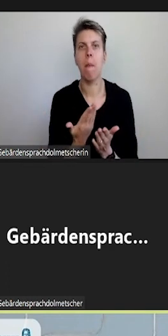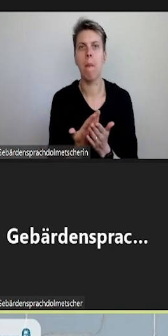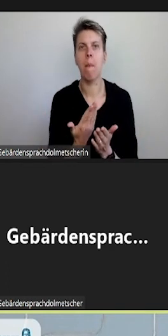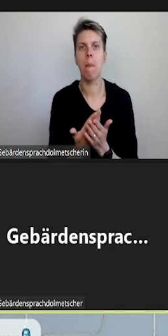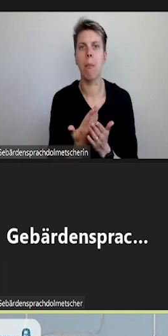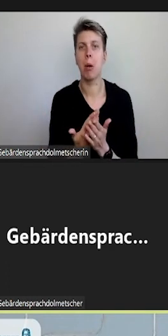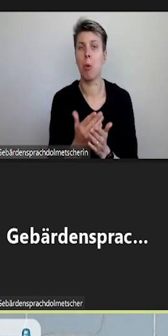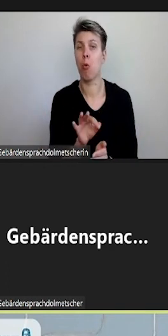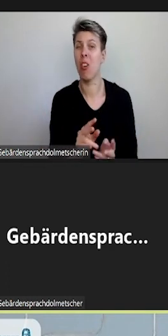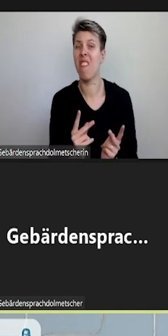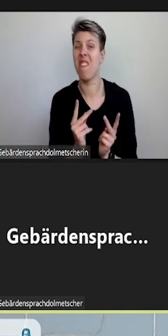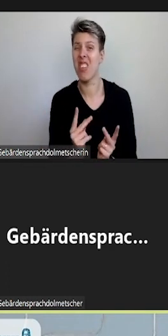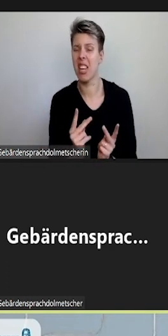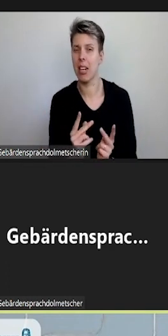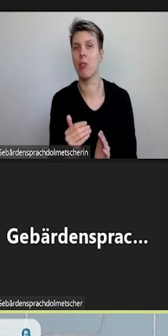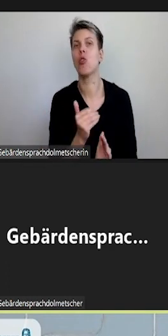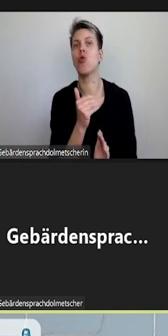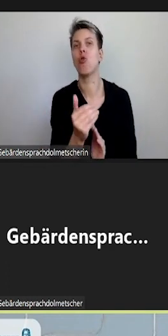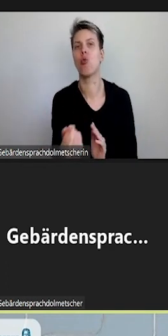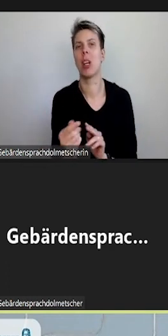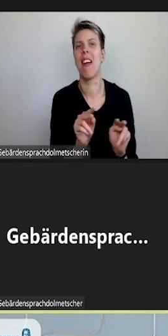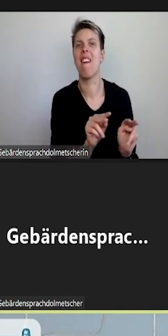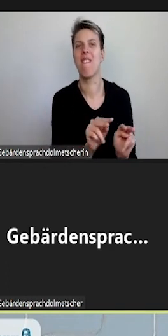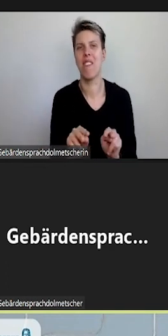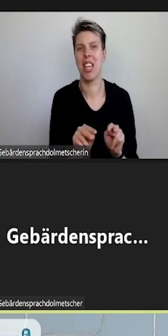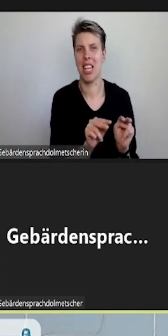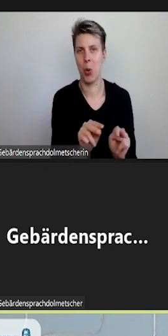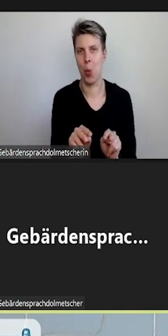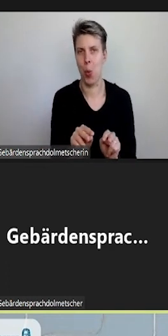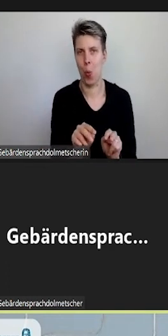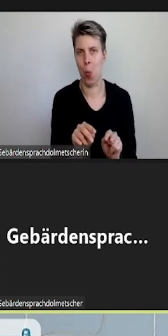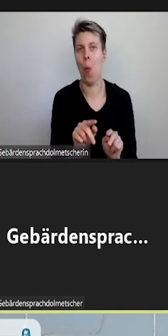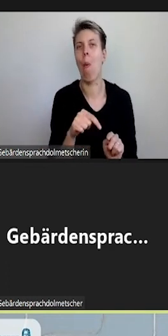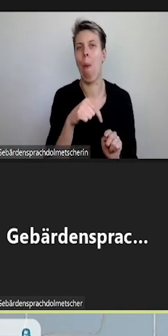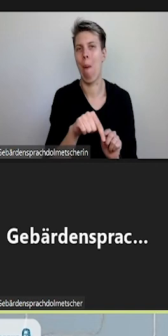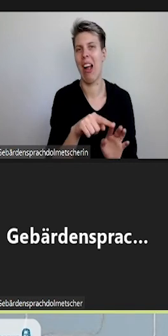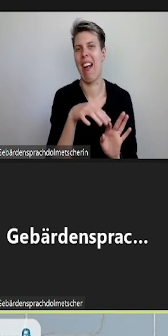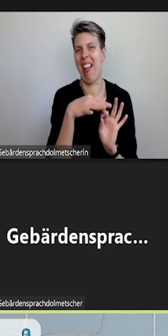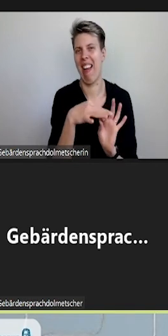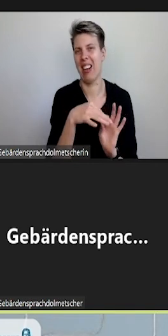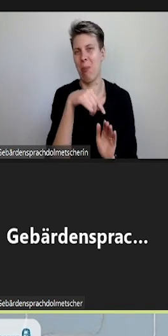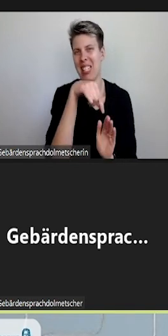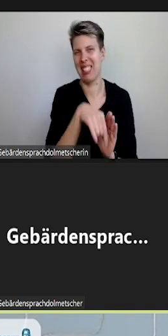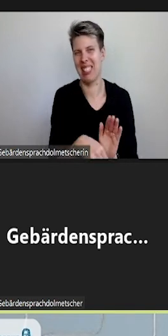Sie später in dem angekündigten Video, auf das ich auch gleich nochmal eingehen werde.